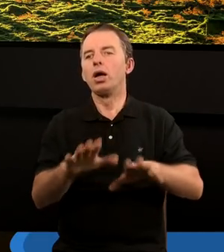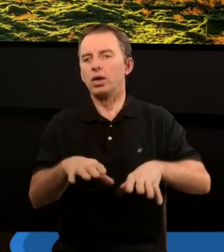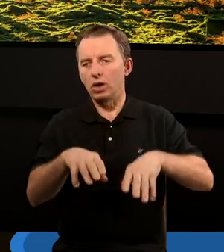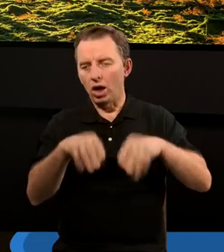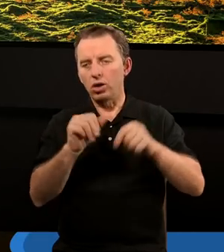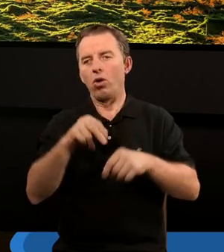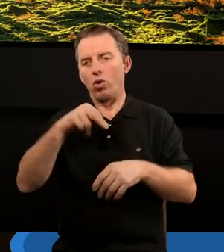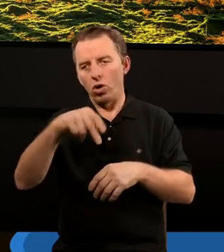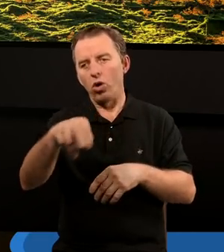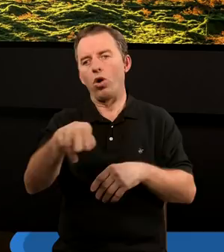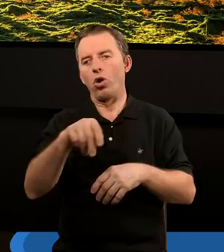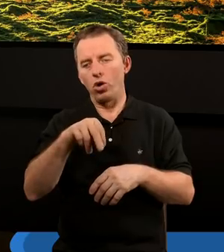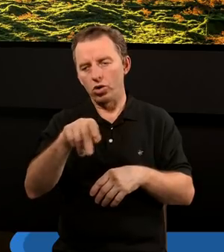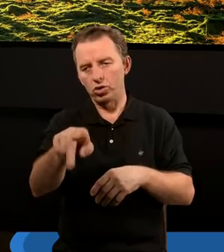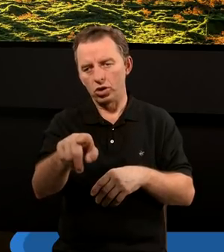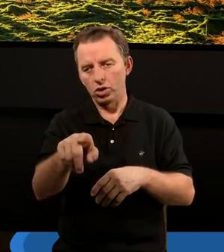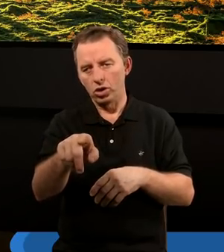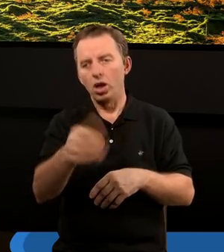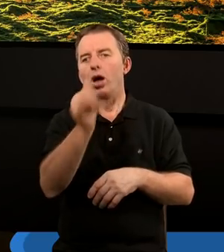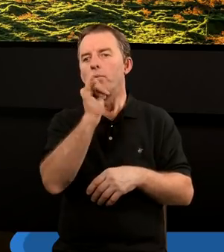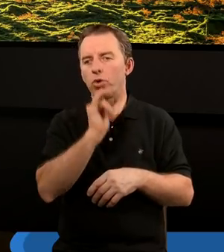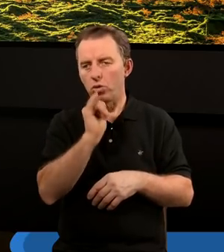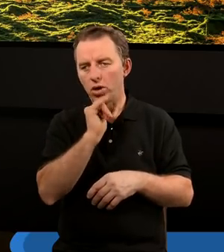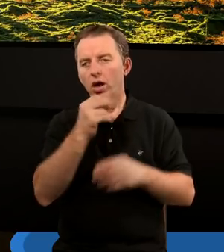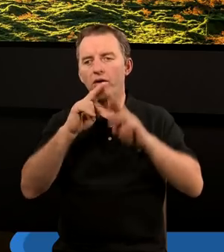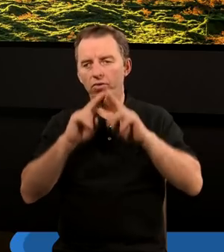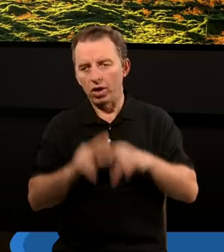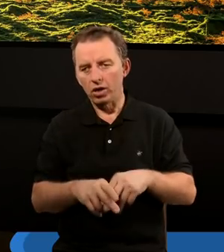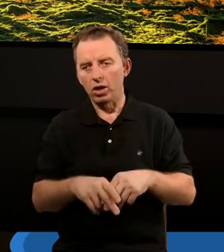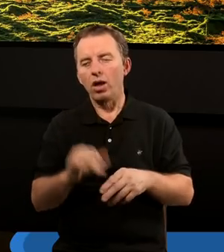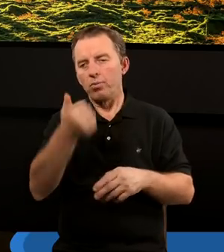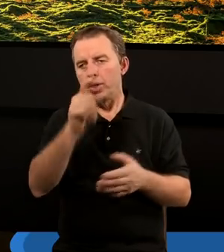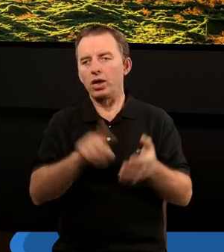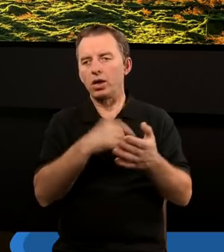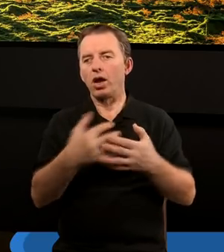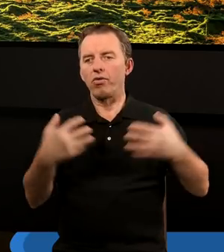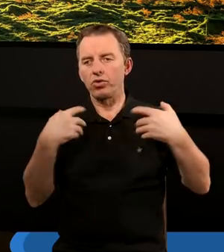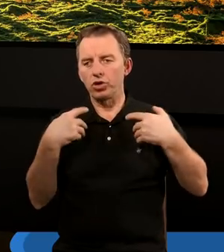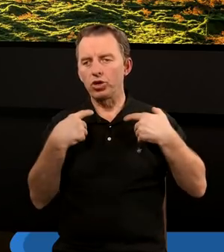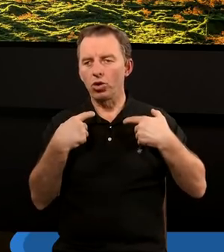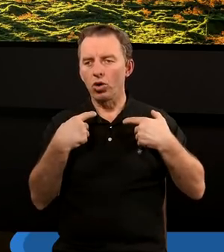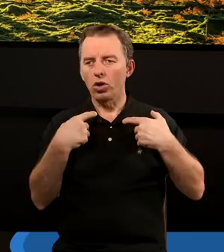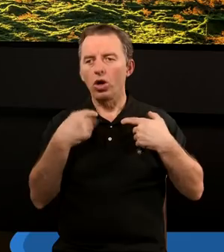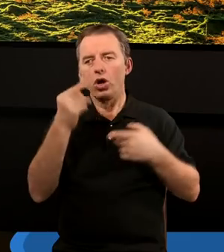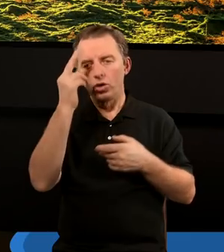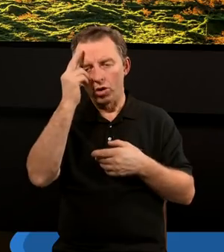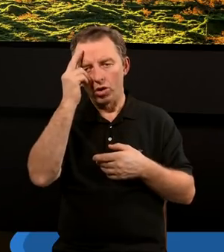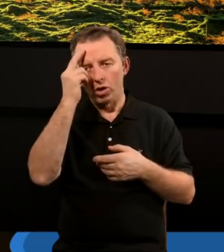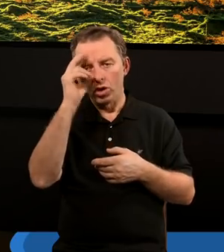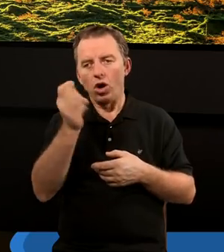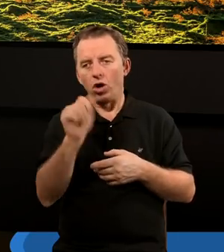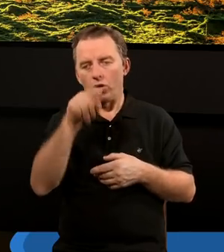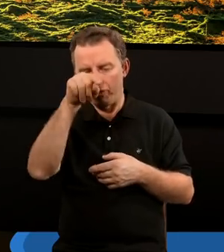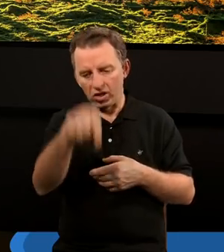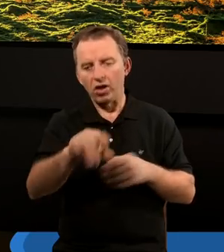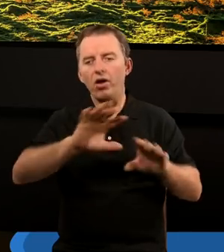Zacząłem tam chodzić i próbowałem i wreszcie próbowałem chyba pierwszy raz w życiu zrozumieć, o co